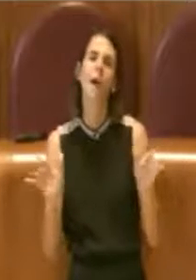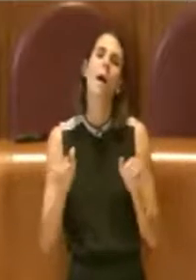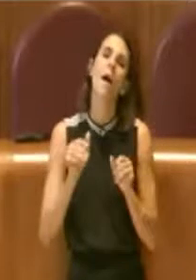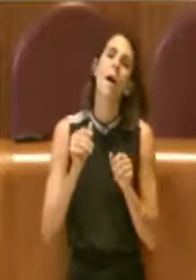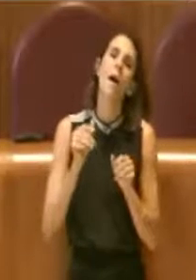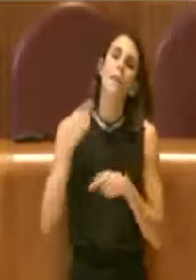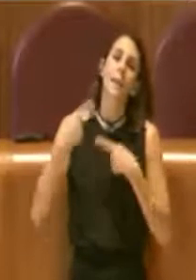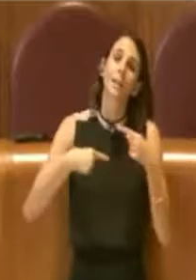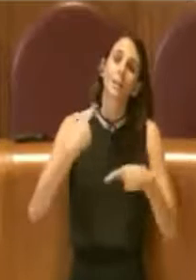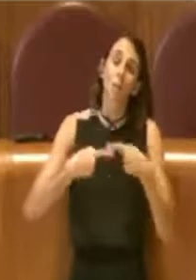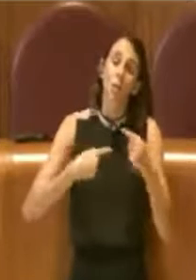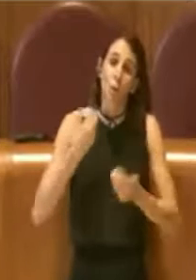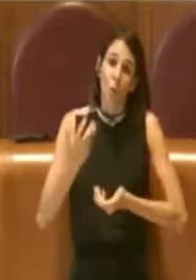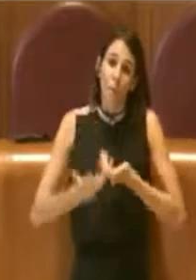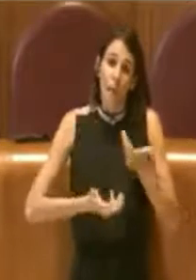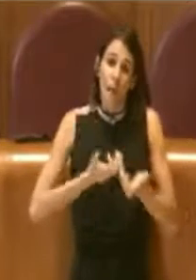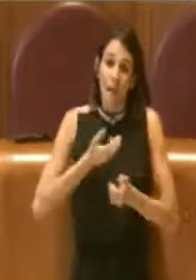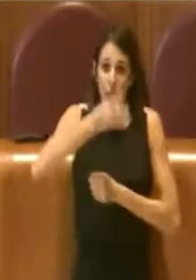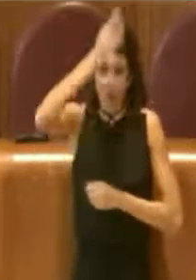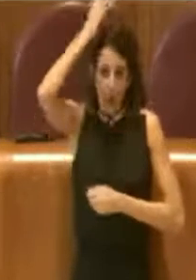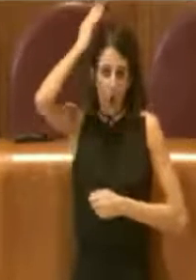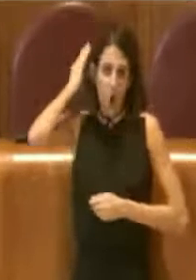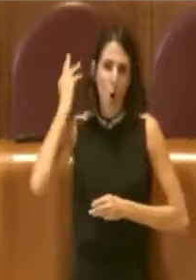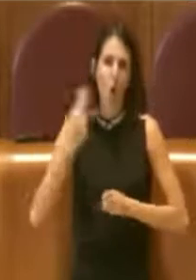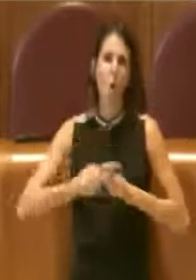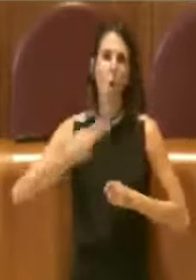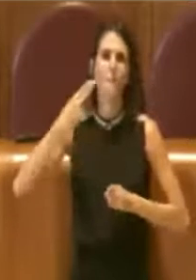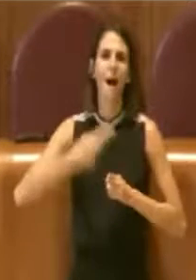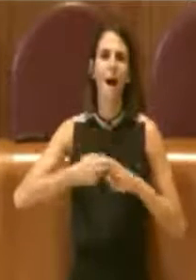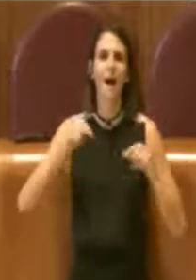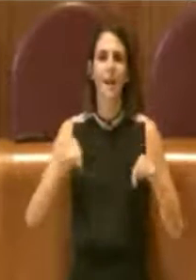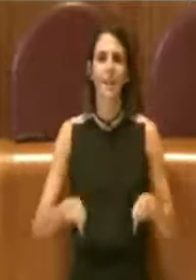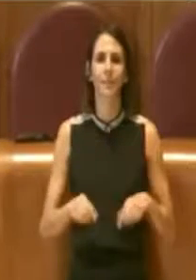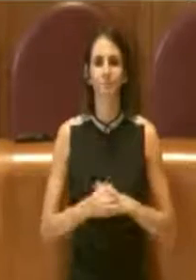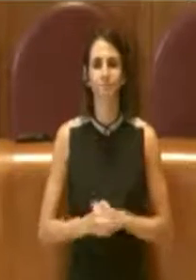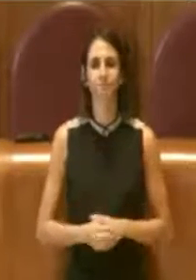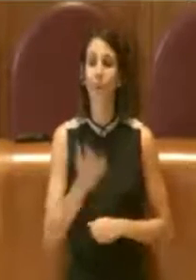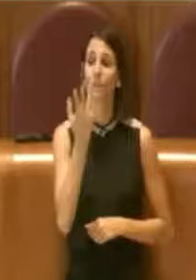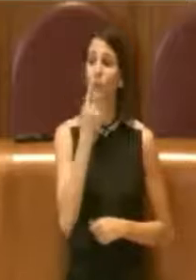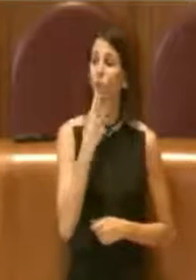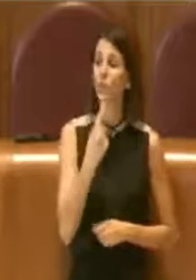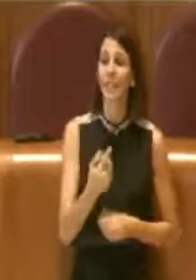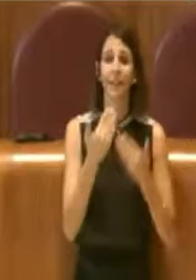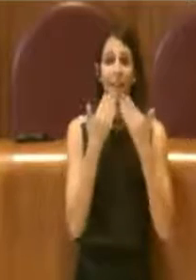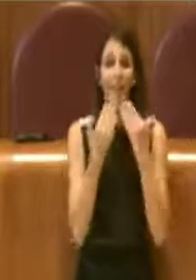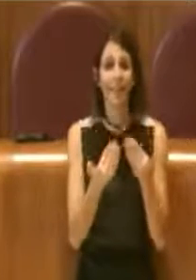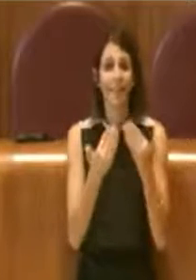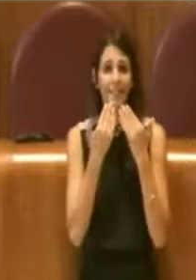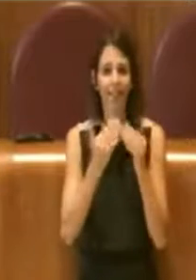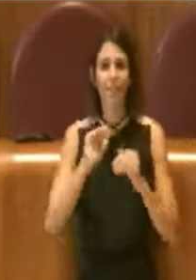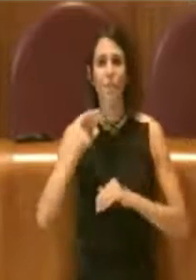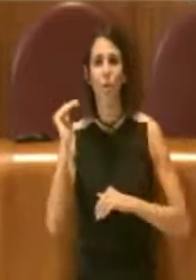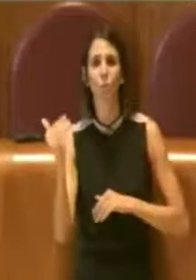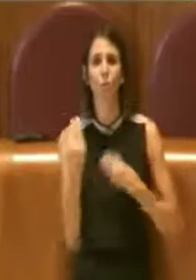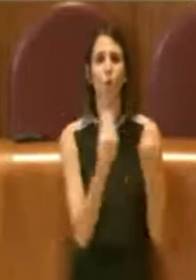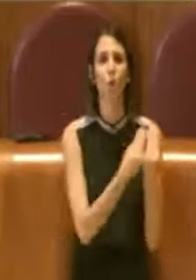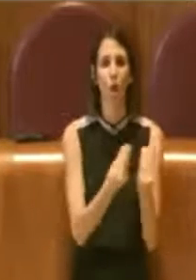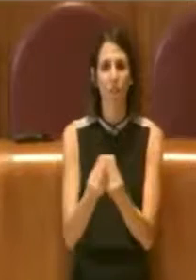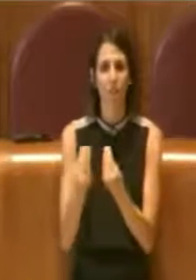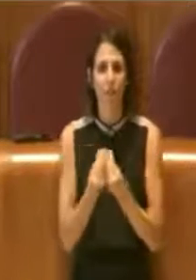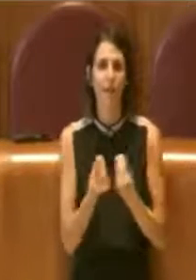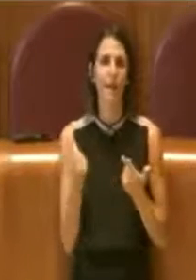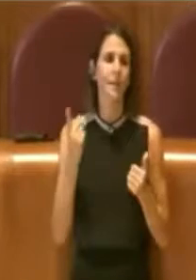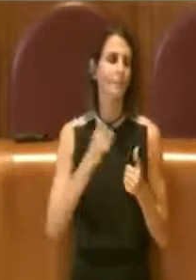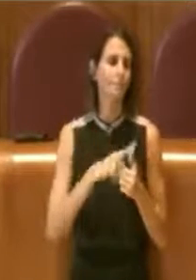romane. Quindi voglio ringraziare lei e tutti i colleghi, l'assessore Coia che con me